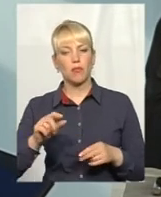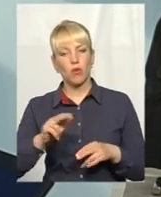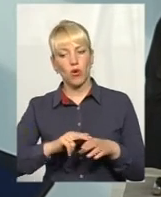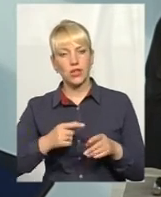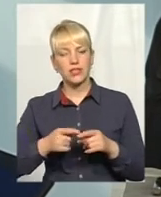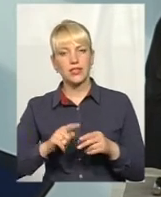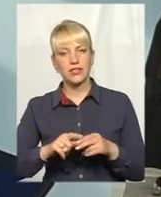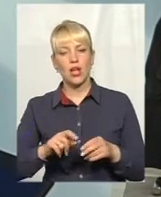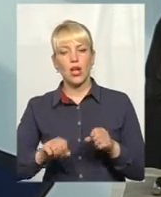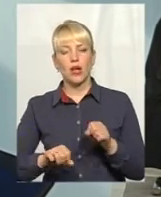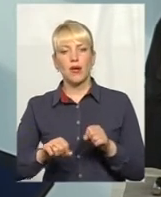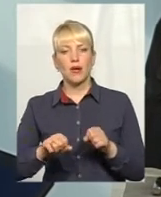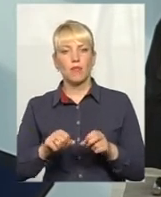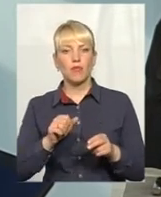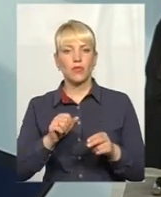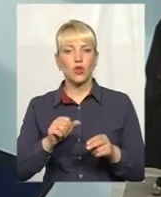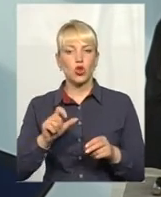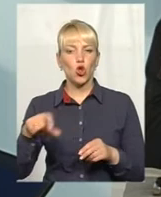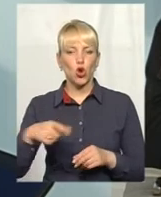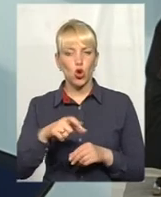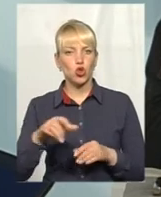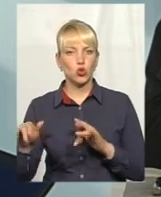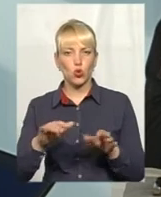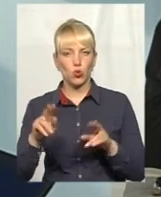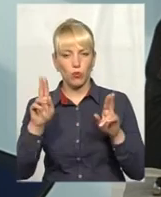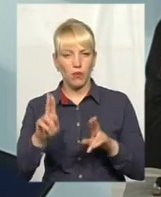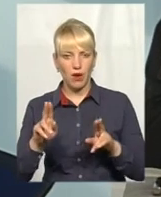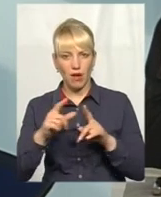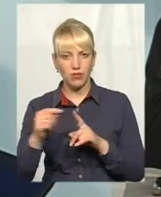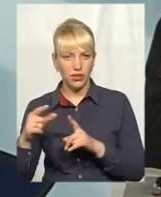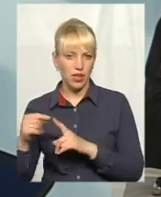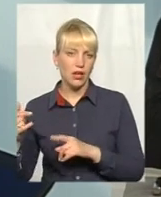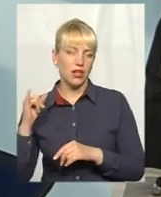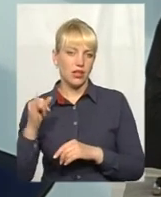порушень правил дорожнього руху і профілактика ДТП, дорожньо-транспортних пригод.